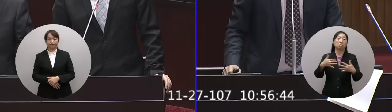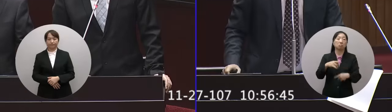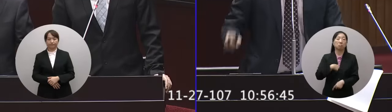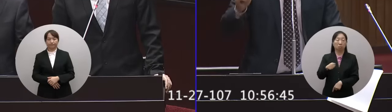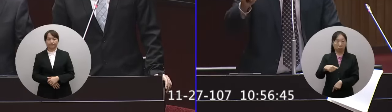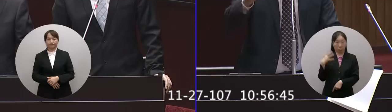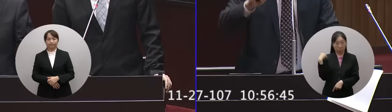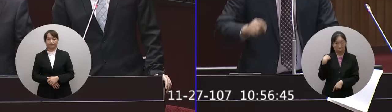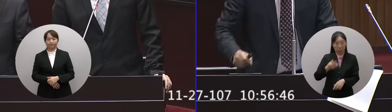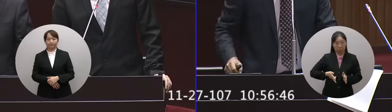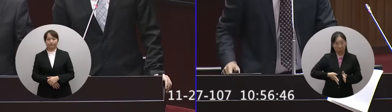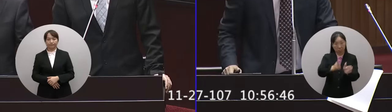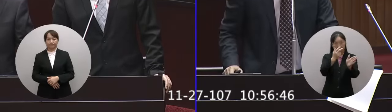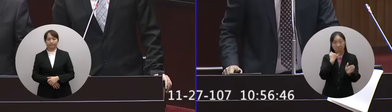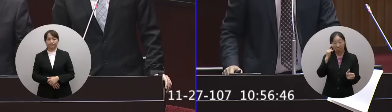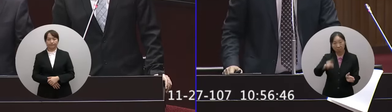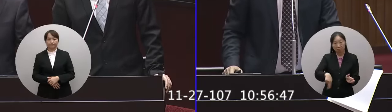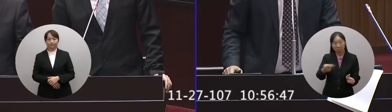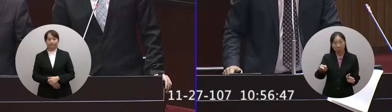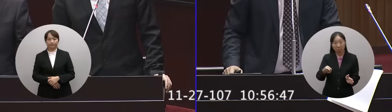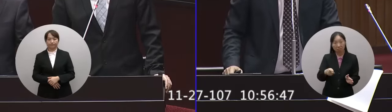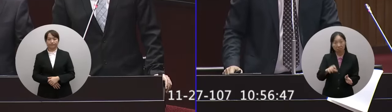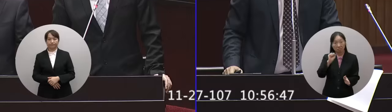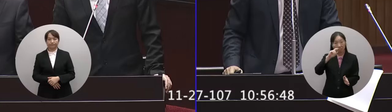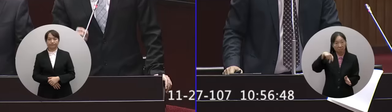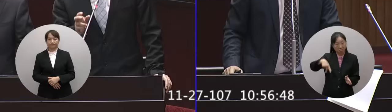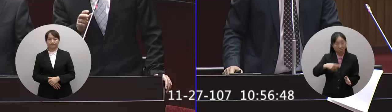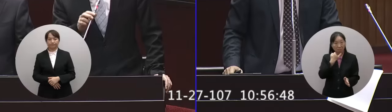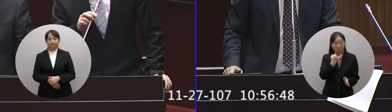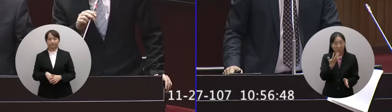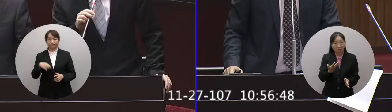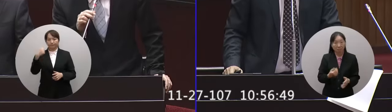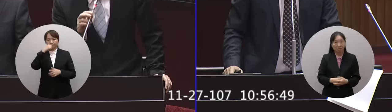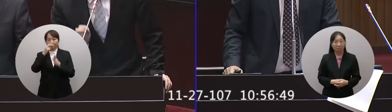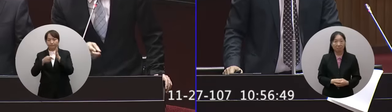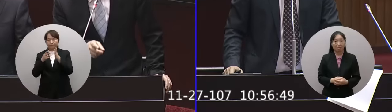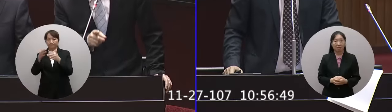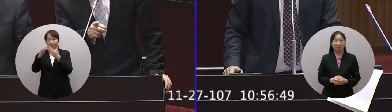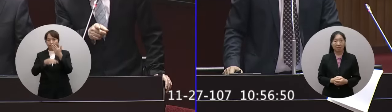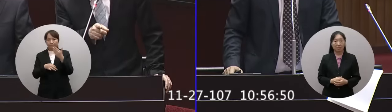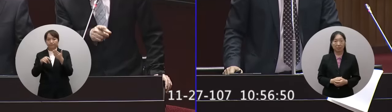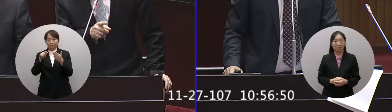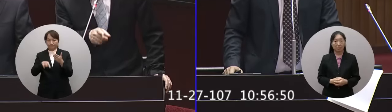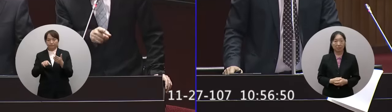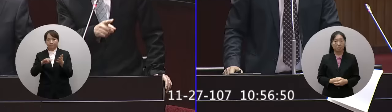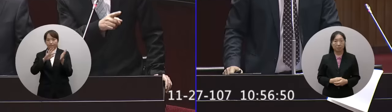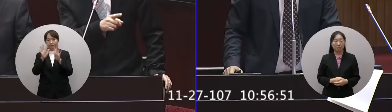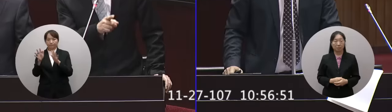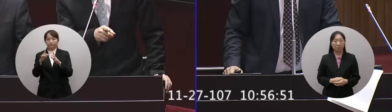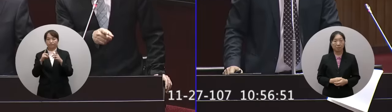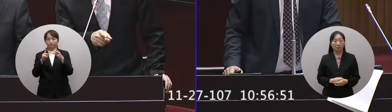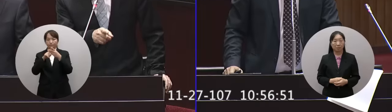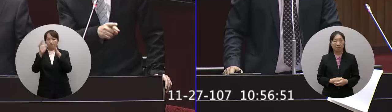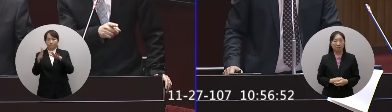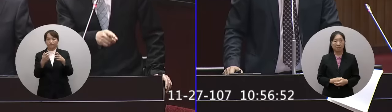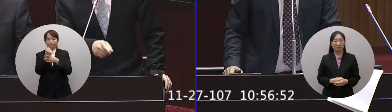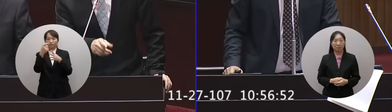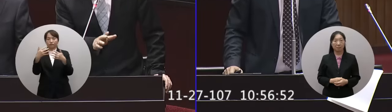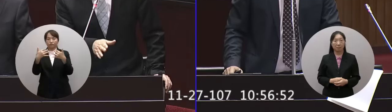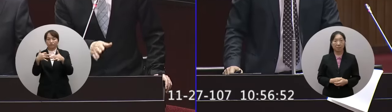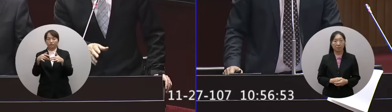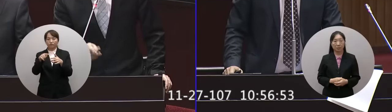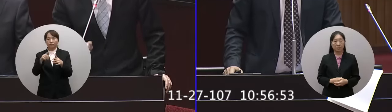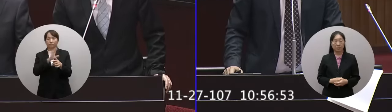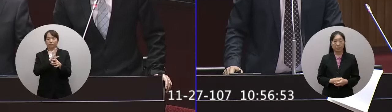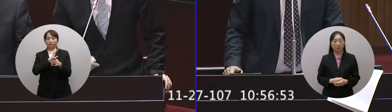還是可以繼續跑台鐵的SOP是這樣嗎台鐵的SOP當然他現在這個主峰棒那個故障主要故